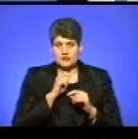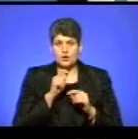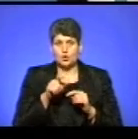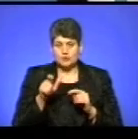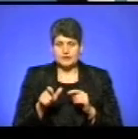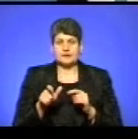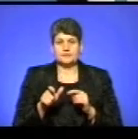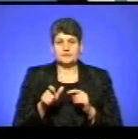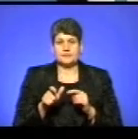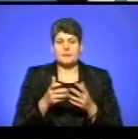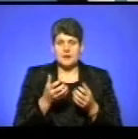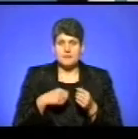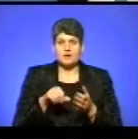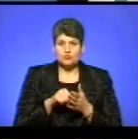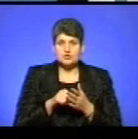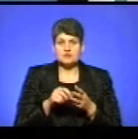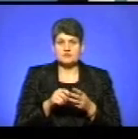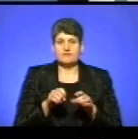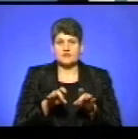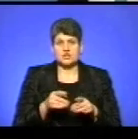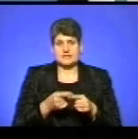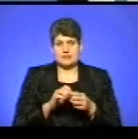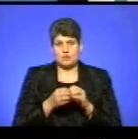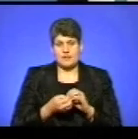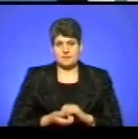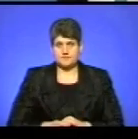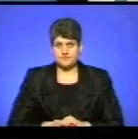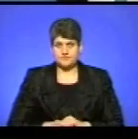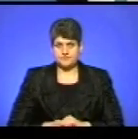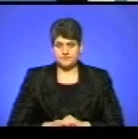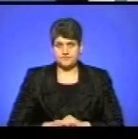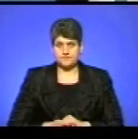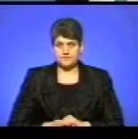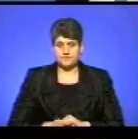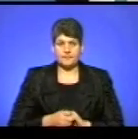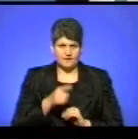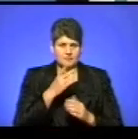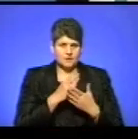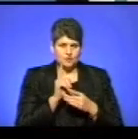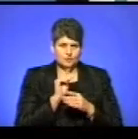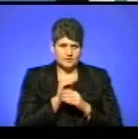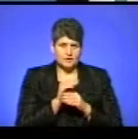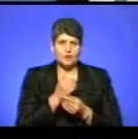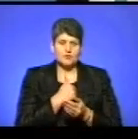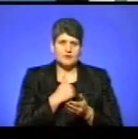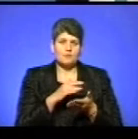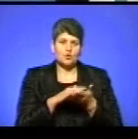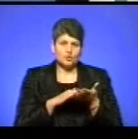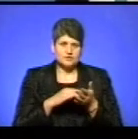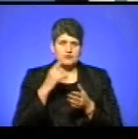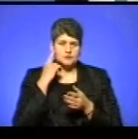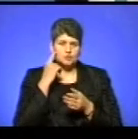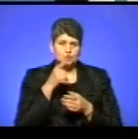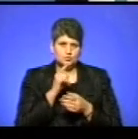безпосередньо бере участь у розв'язанні цієї проблеми. Пані Елоч, я вам ще додати. Я хотіла би продовжувати думку,